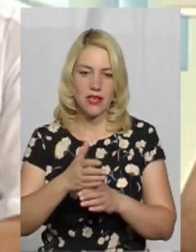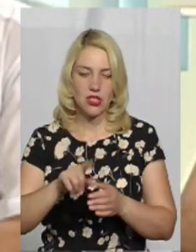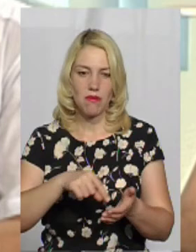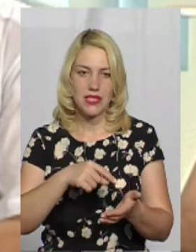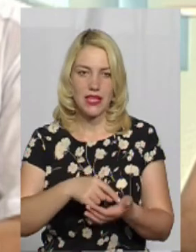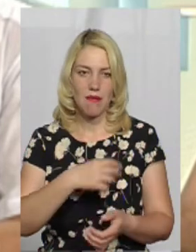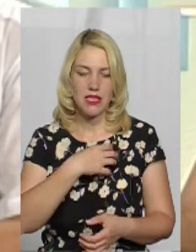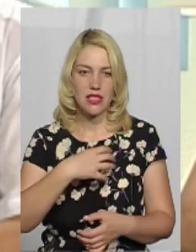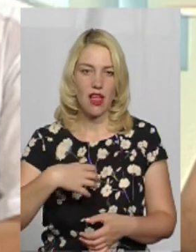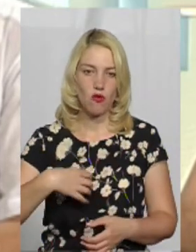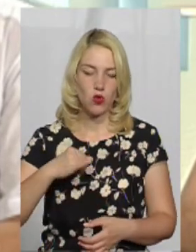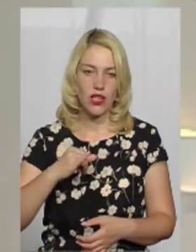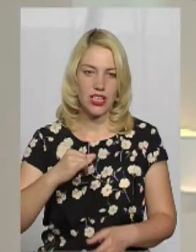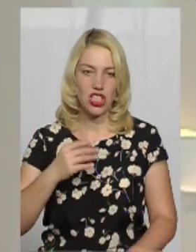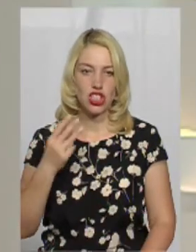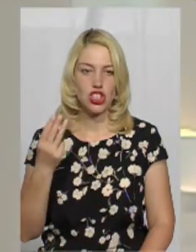Шепетівка.